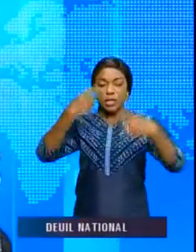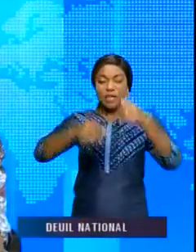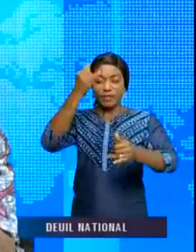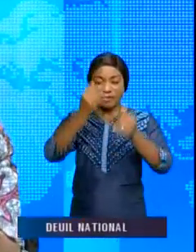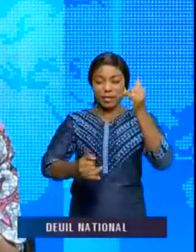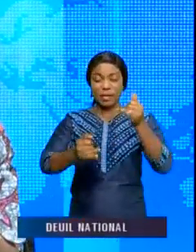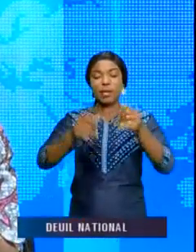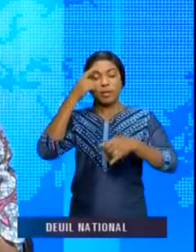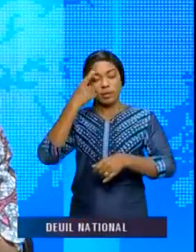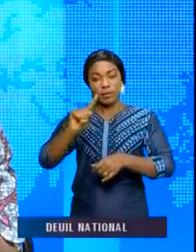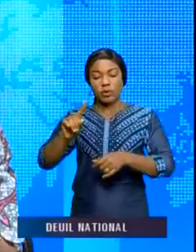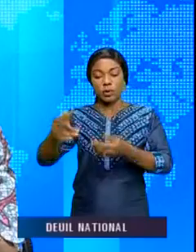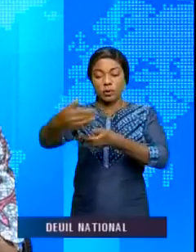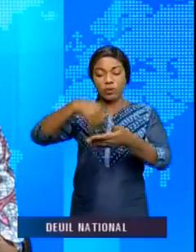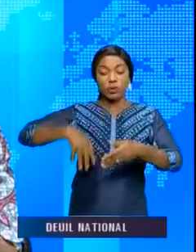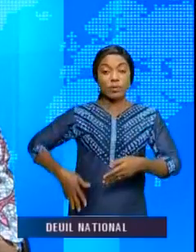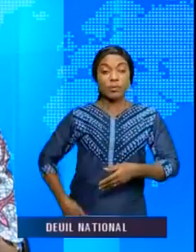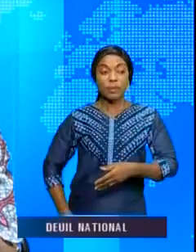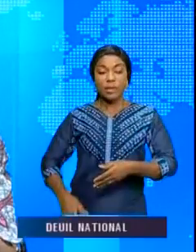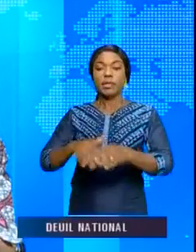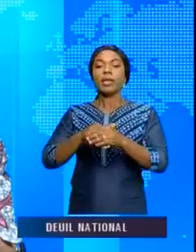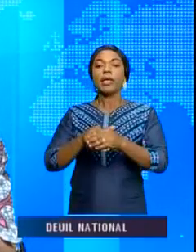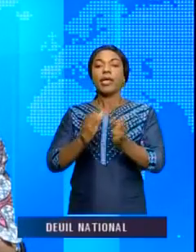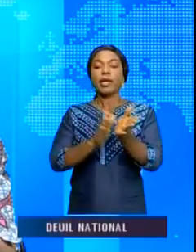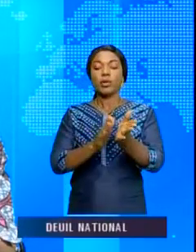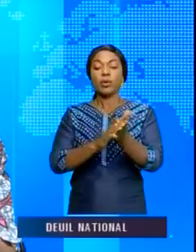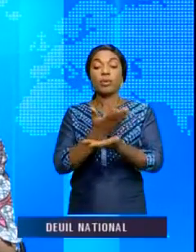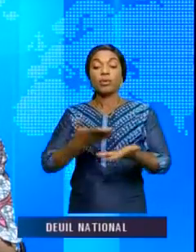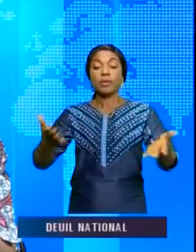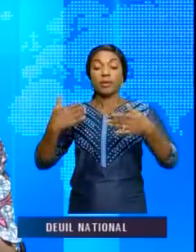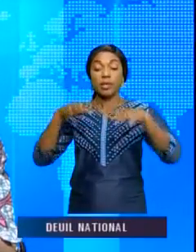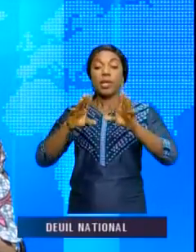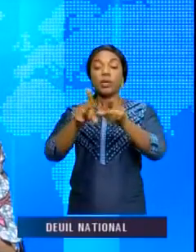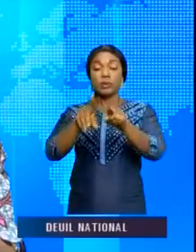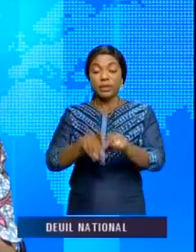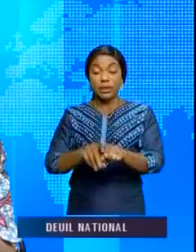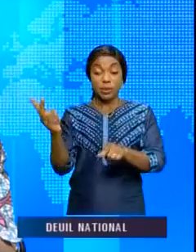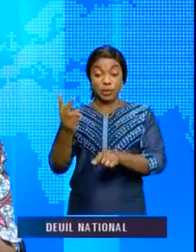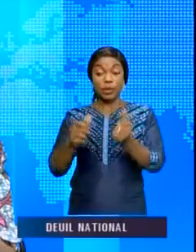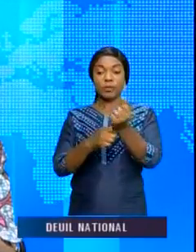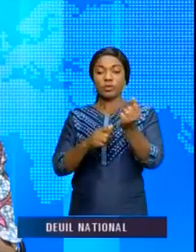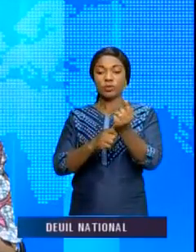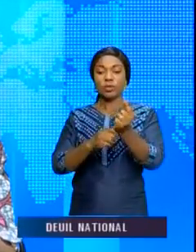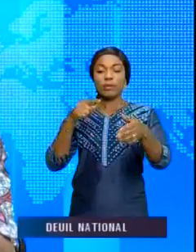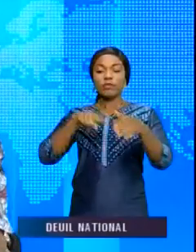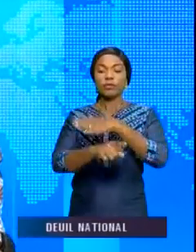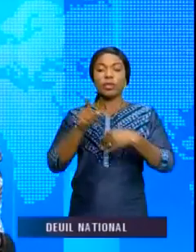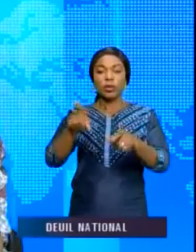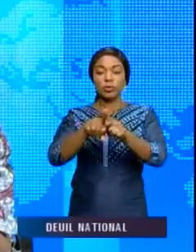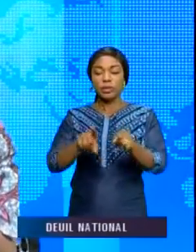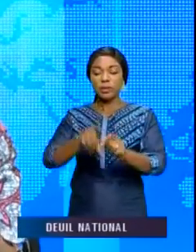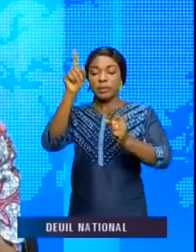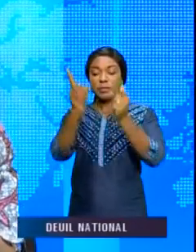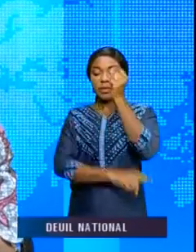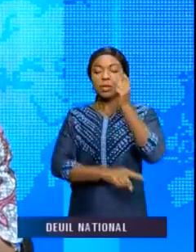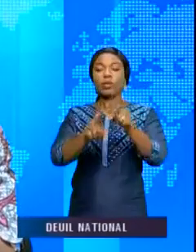alloués à l'épesté dans l'affaire opposant le ministère public et les deux prévenus de l'enseignement primaire, secondaire et technique. Le tribunal